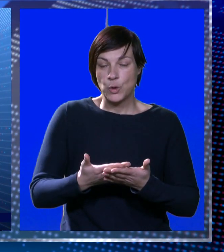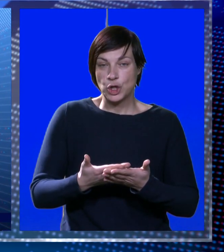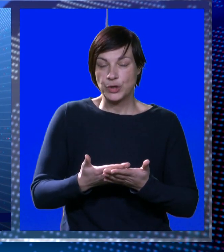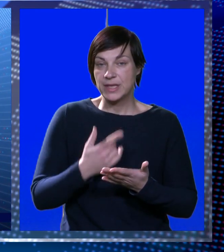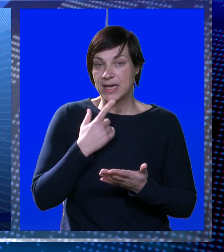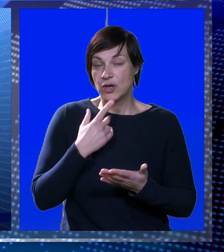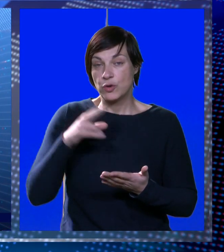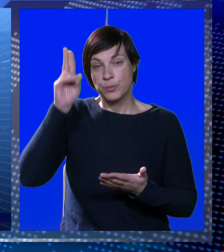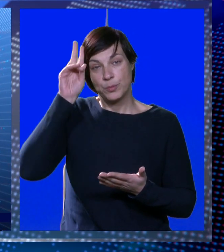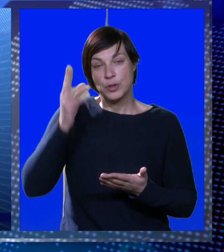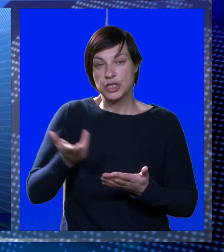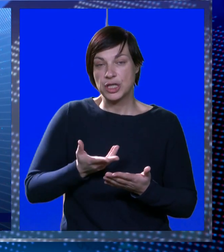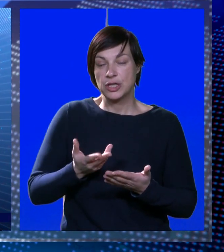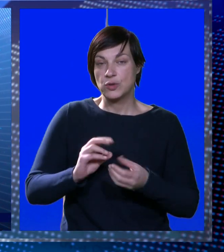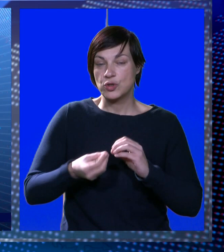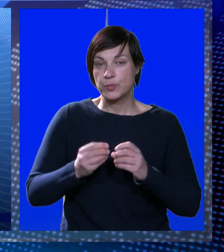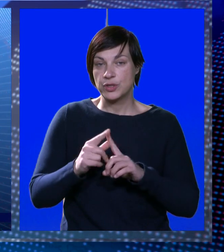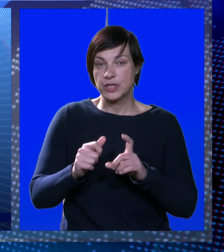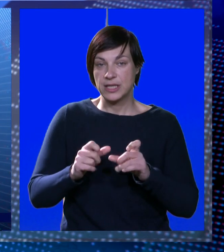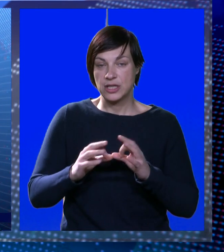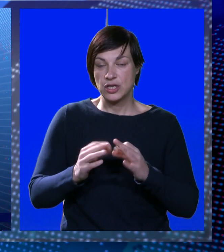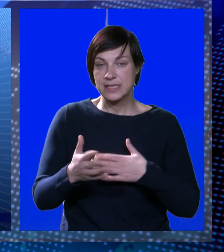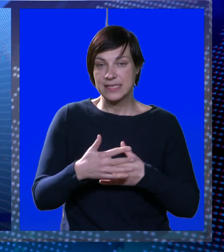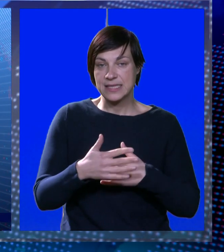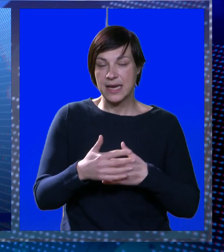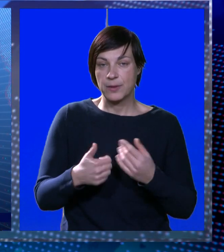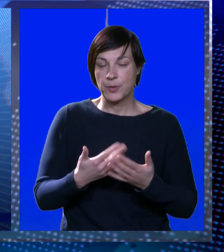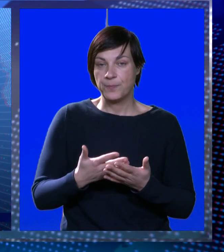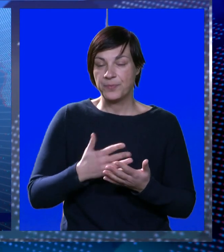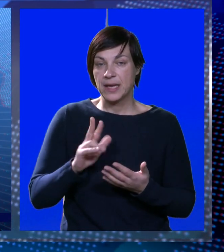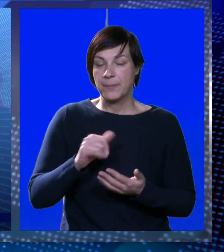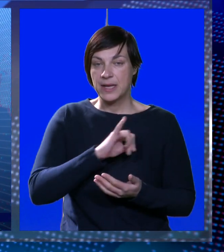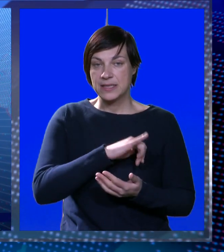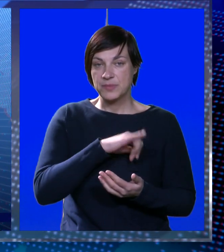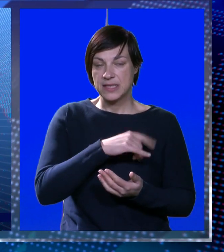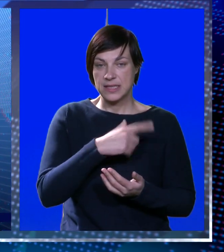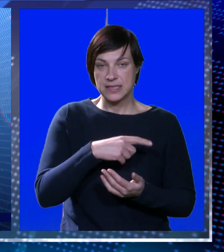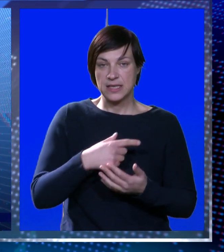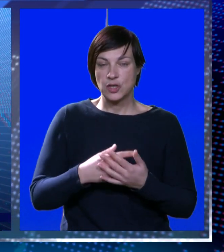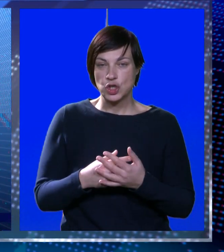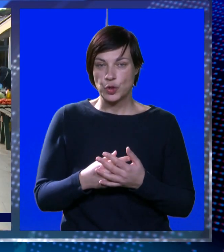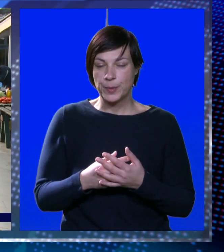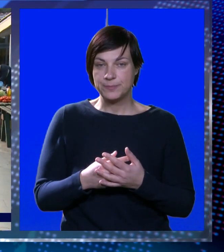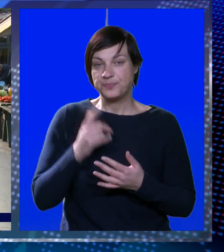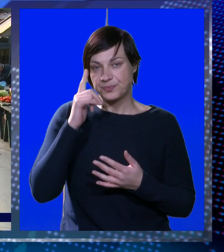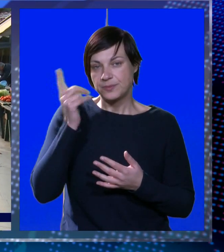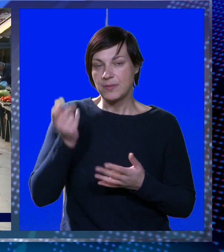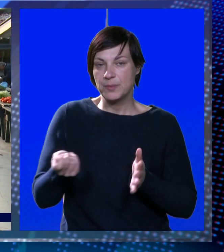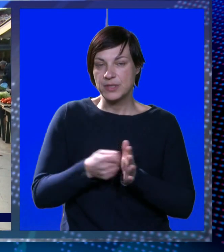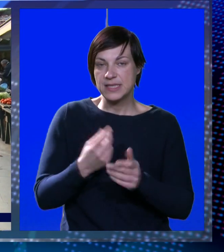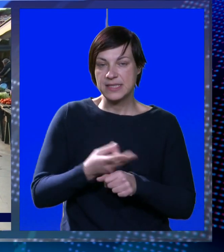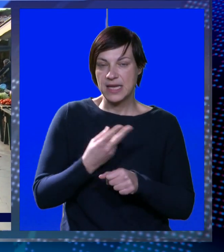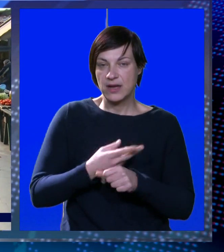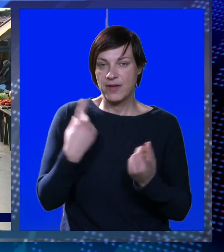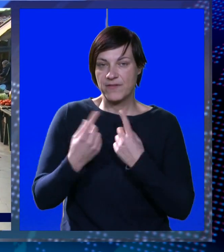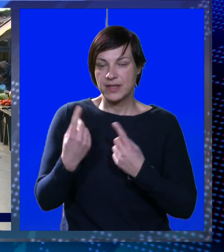da neko može da dođe u prostore gore sa ribom. Mi smo imali zainteresiranih osoba. Pocitimo